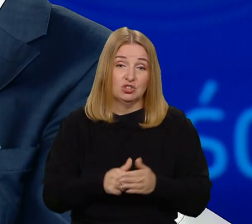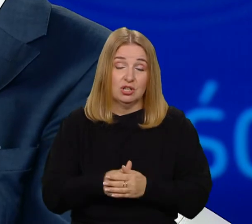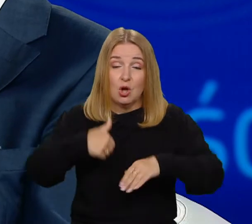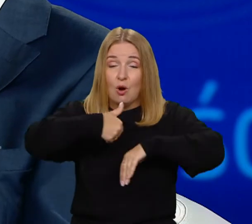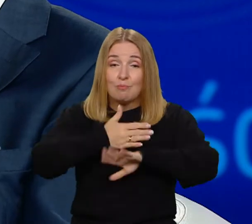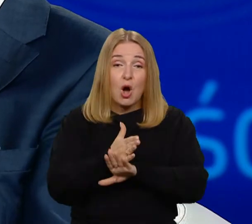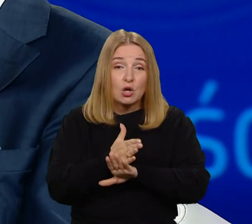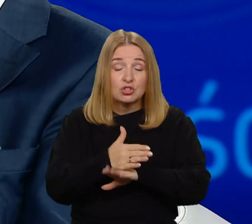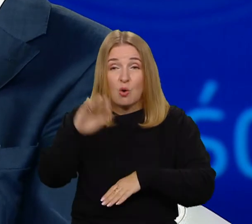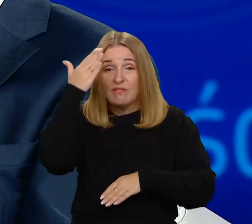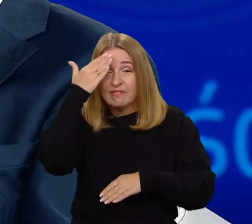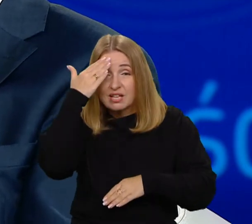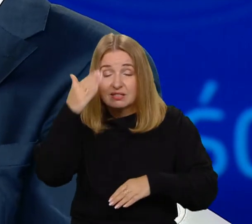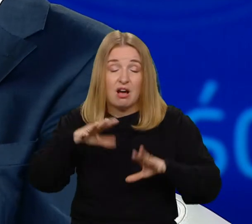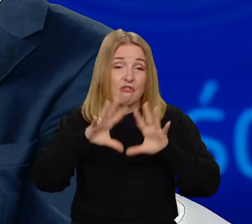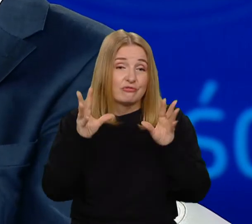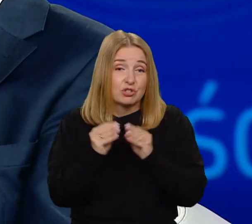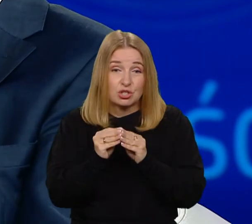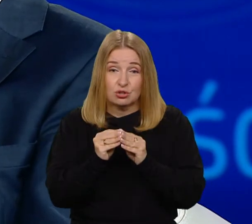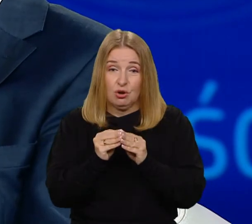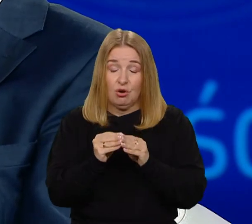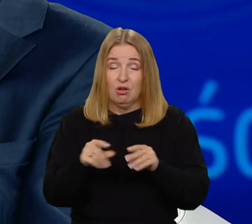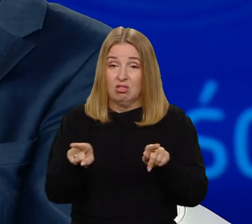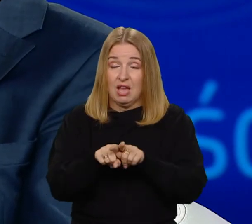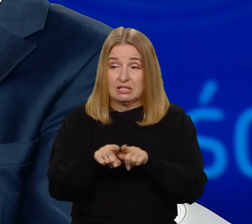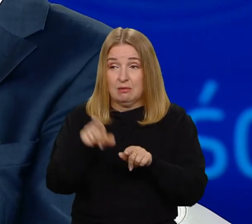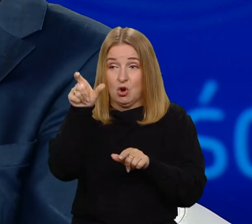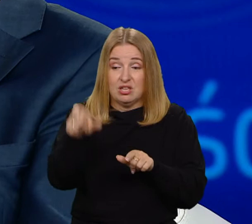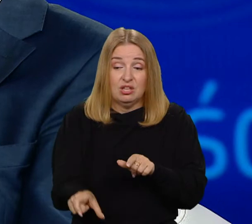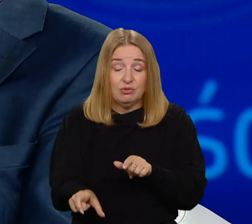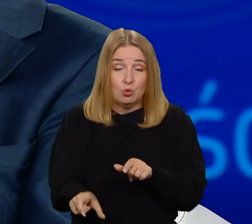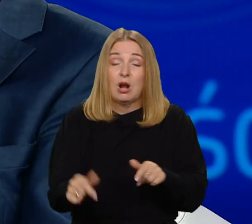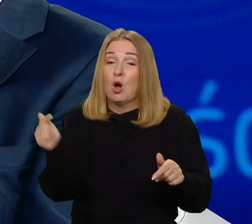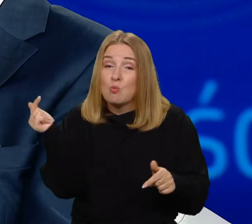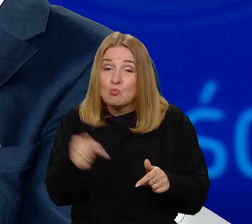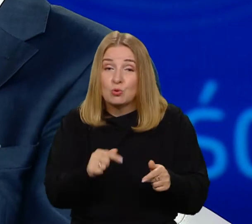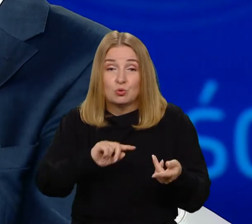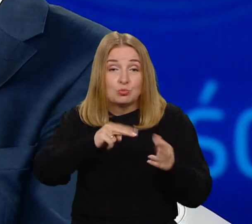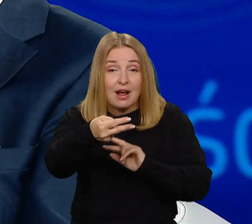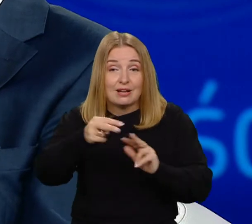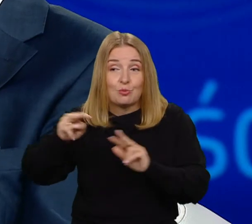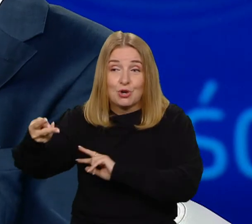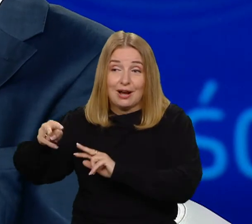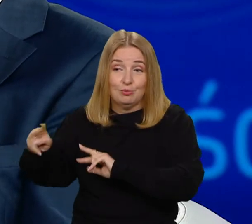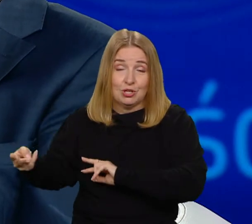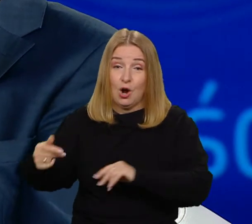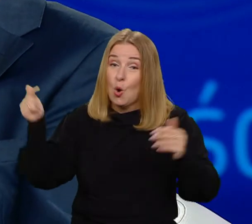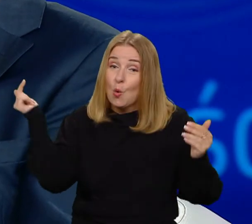problemie wspomniałem. Mamy wiedzę indywidualną. Dlaczego jej nie przekazać komuś? Dlaczego nie podzielić się z tym?